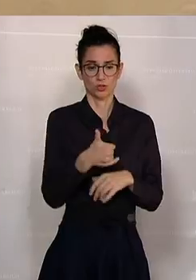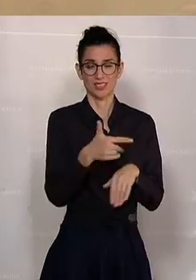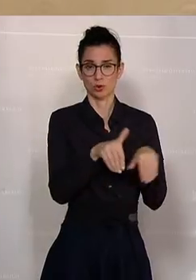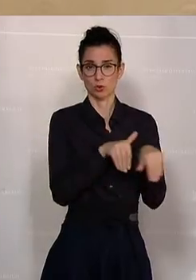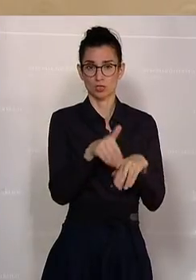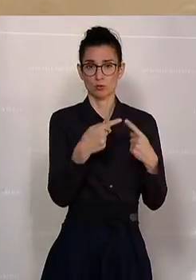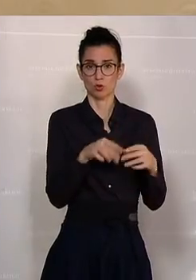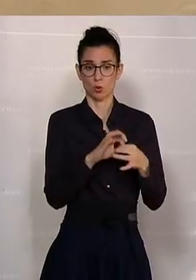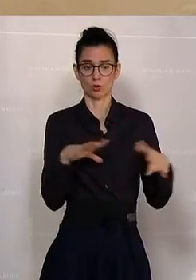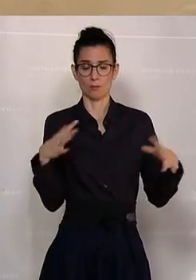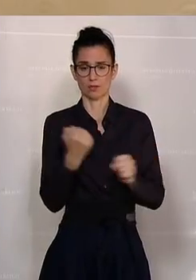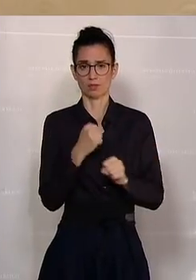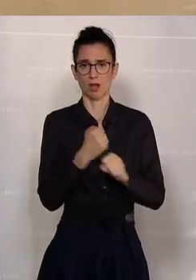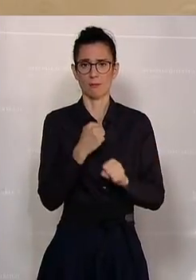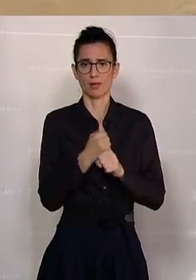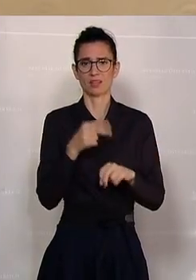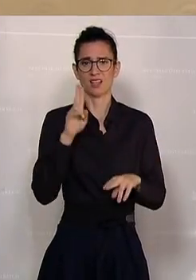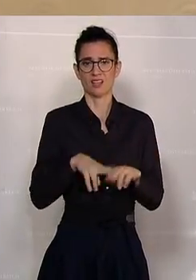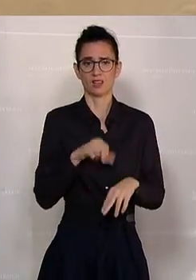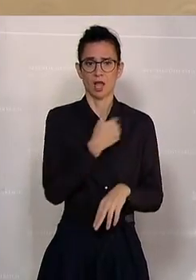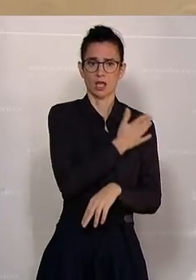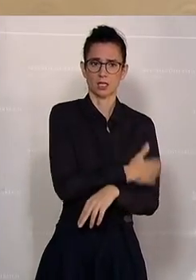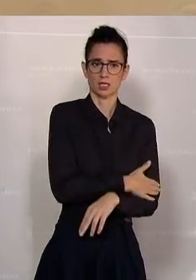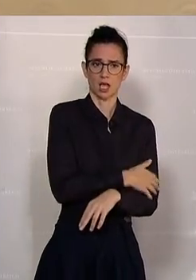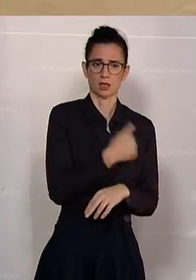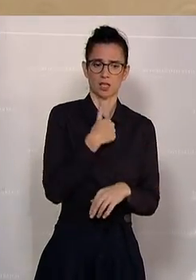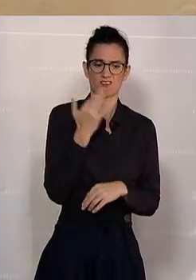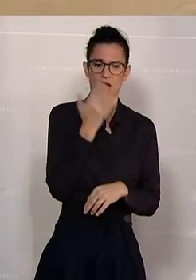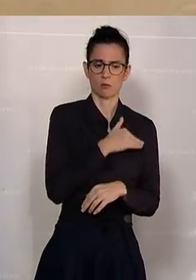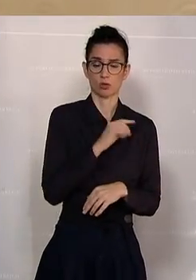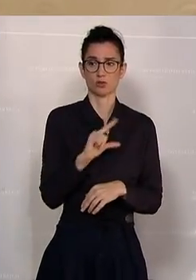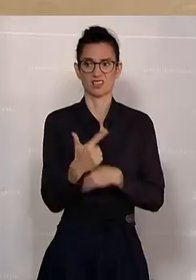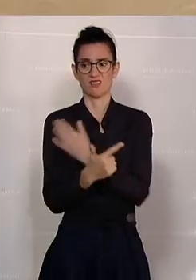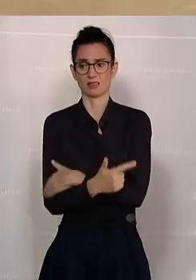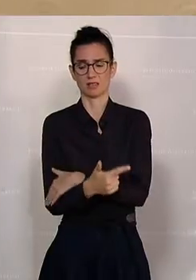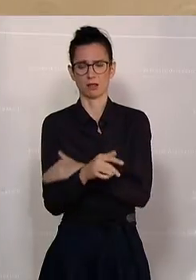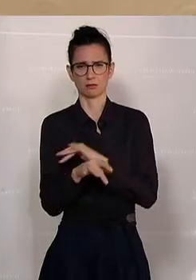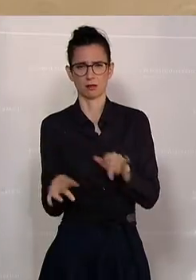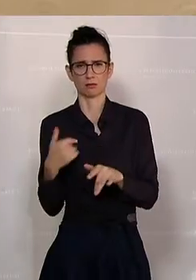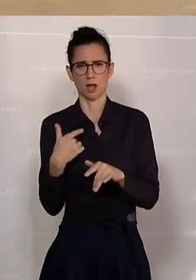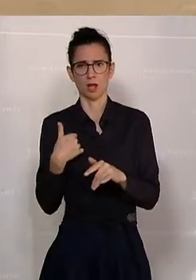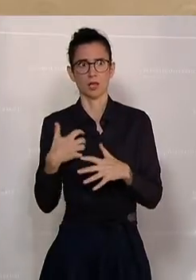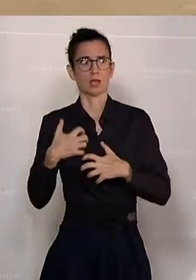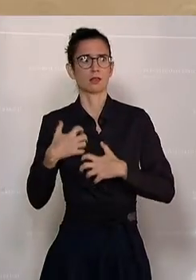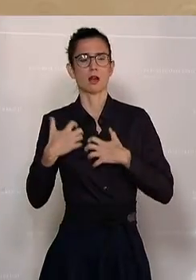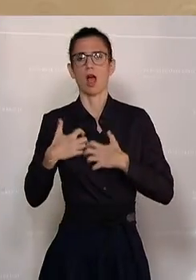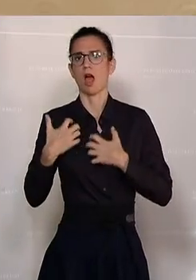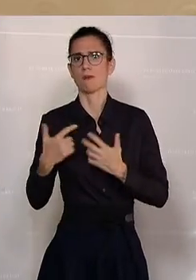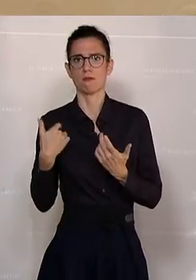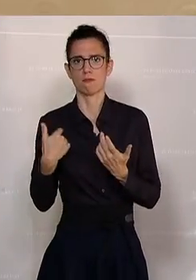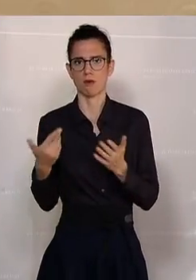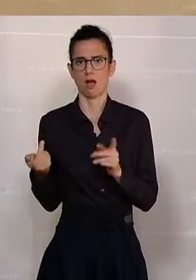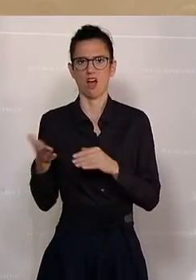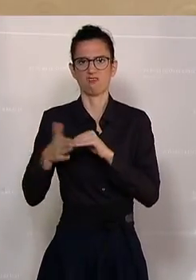arbeiten, wenn auf der einen Seite, ja, vielleicht verharmlost wird, aber auf der anderen Seite dramatisiert und gehetzt wird.